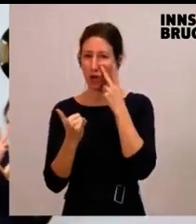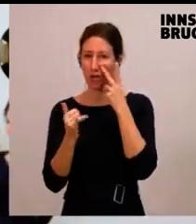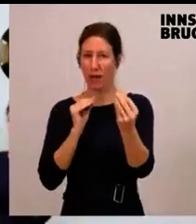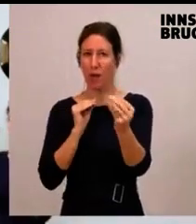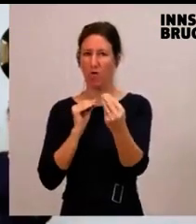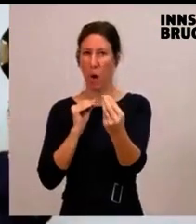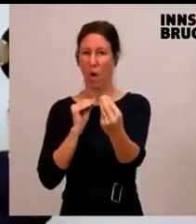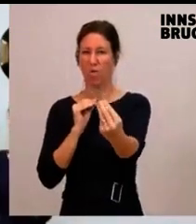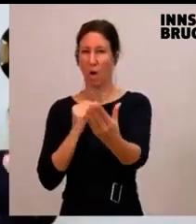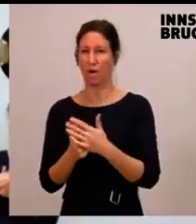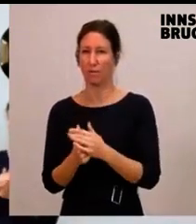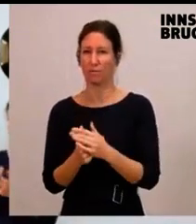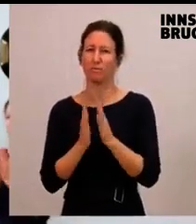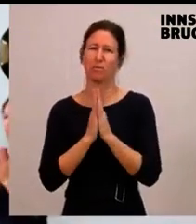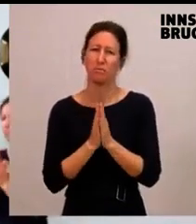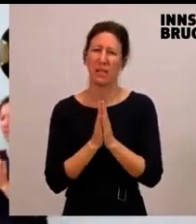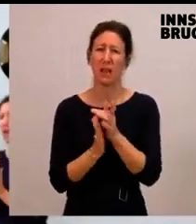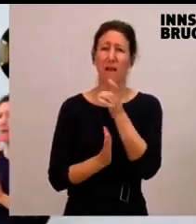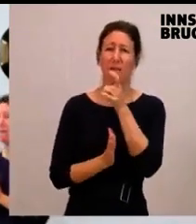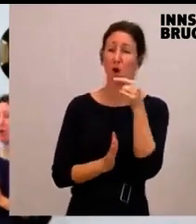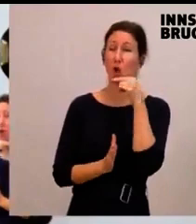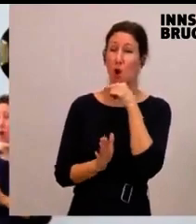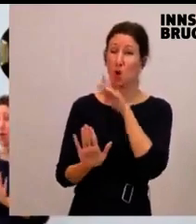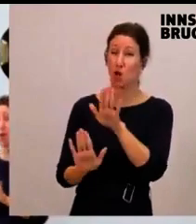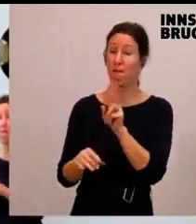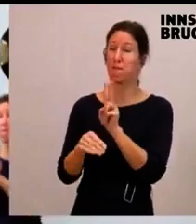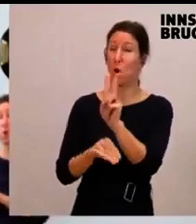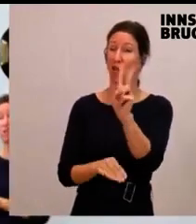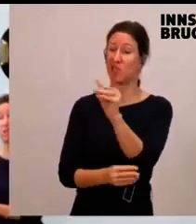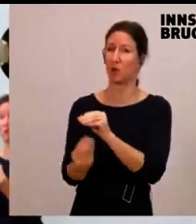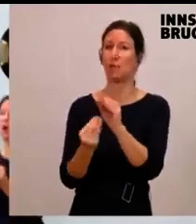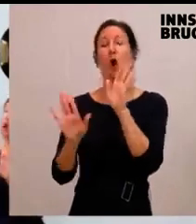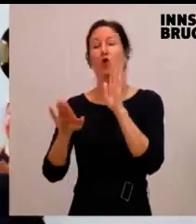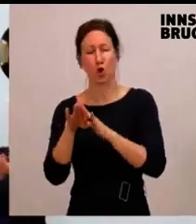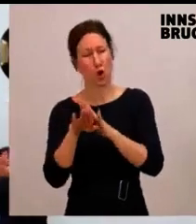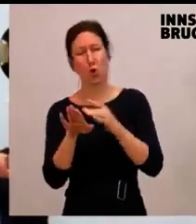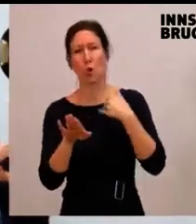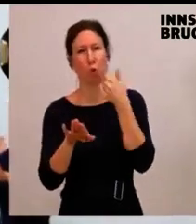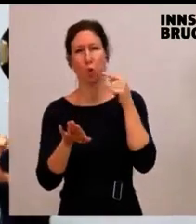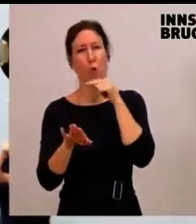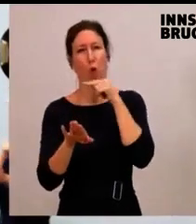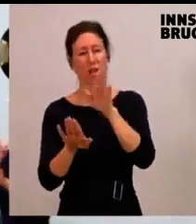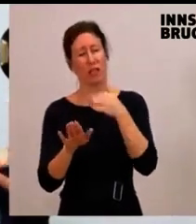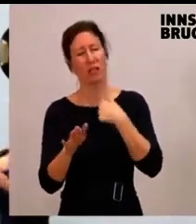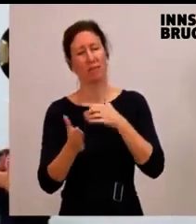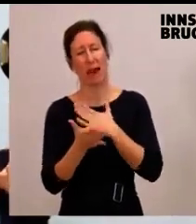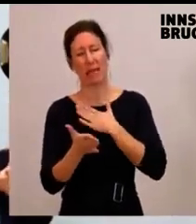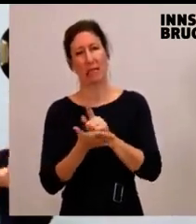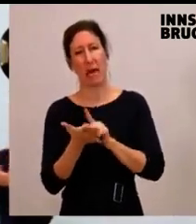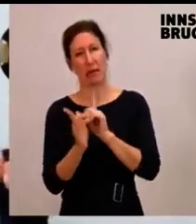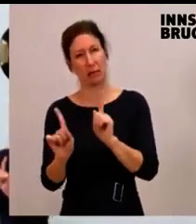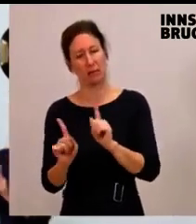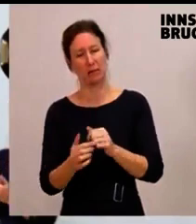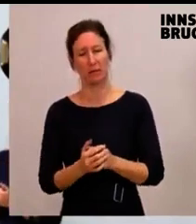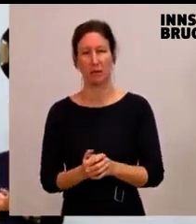Ich bitte mit dem Wort Lüge, vorsichtig umzugehen. Herr Bürgermeister Unwahrheit, ich rede weiter, das ist meine Zeit. Also, wie